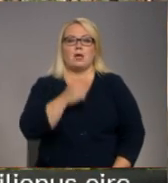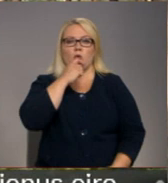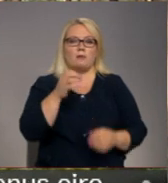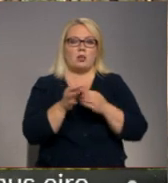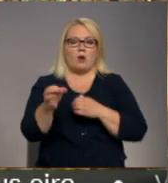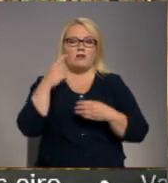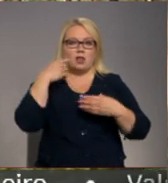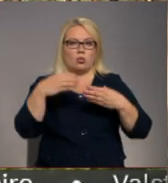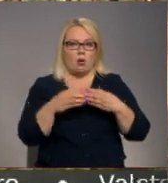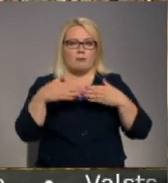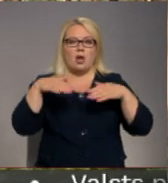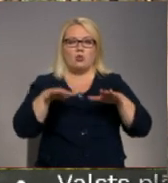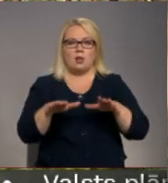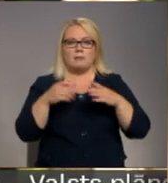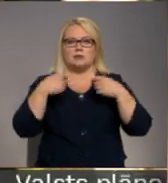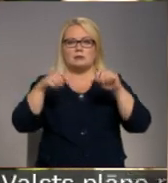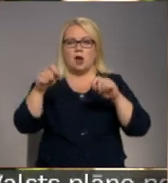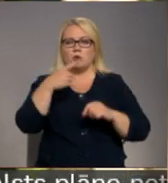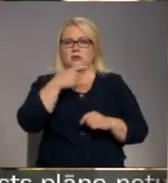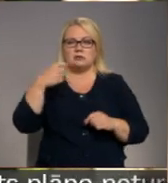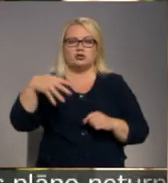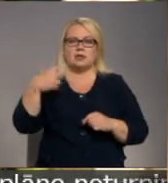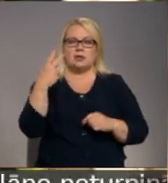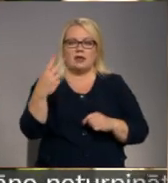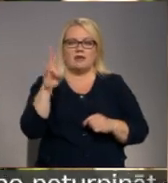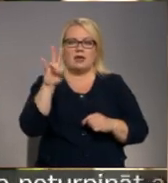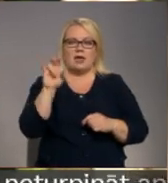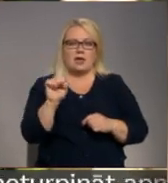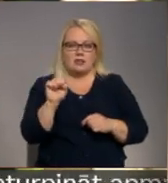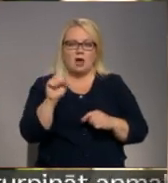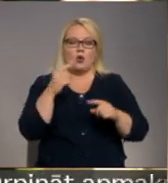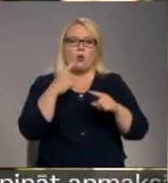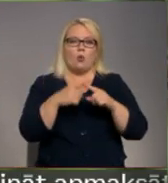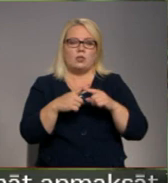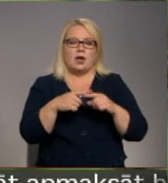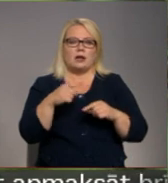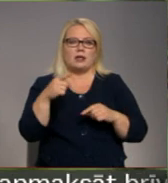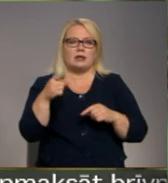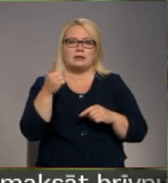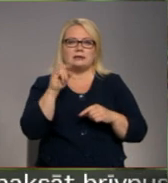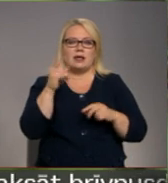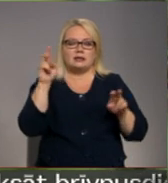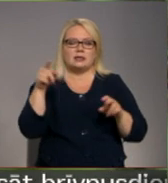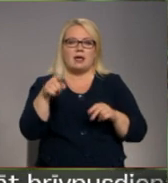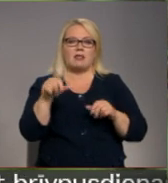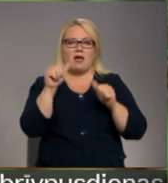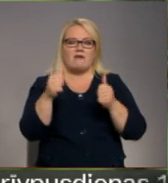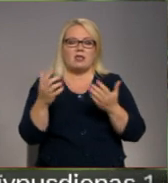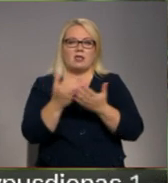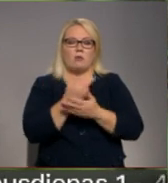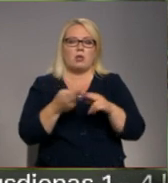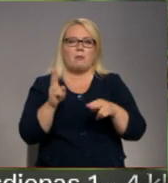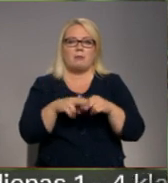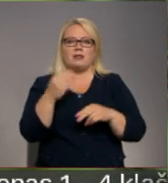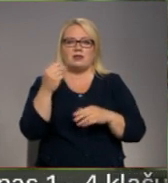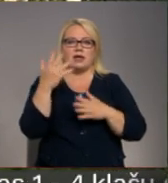novada doma ir nolēmus pārdot 142 hektāru lielo mežu īpašumu sils. Tādā veidā iegūstot papildu finanses, lai